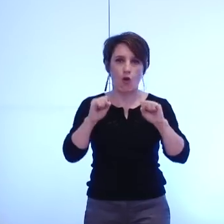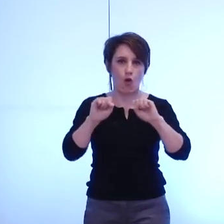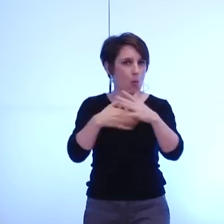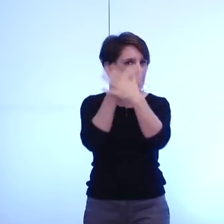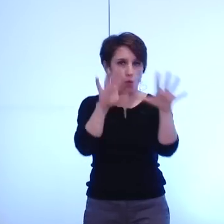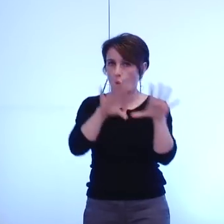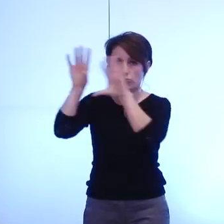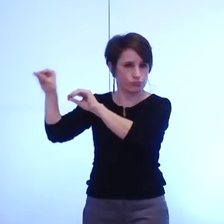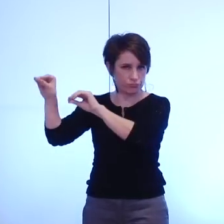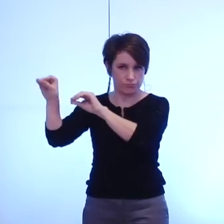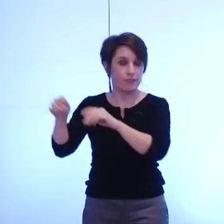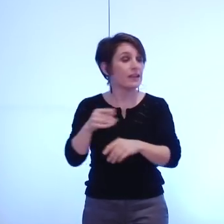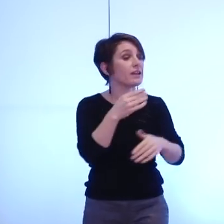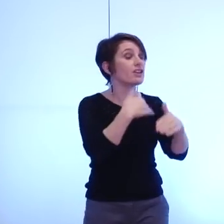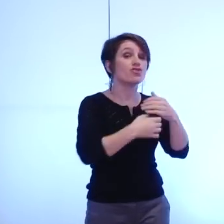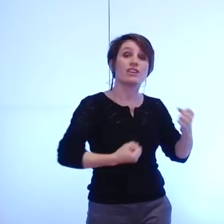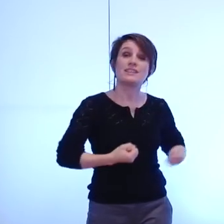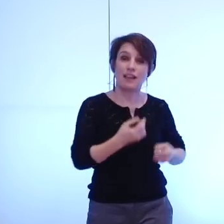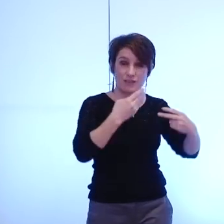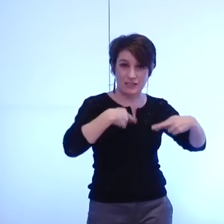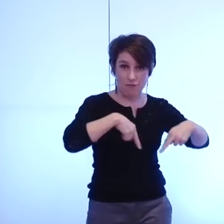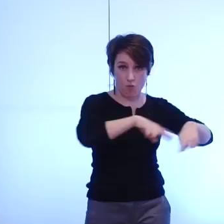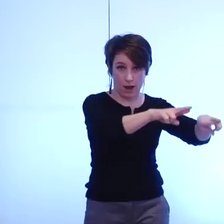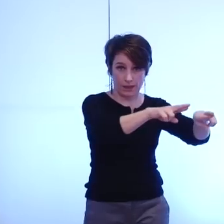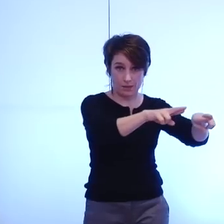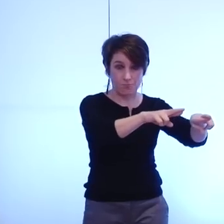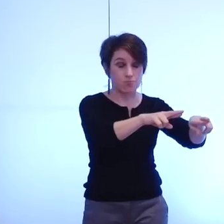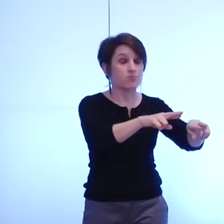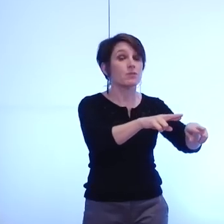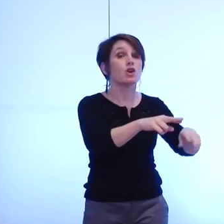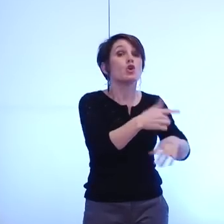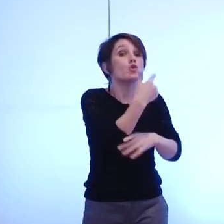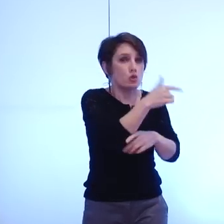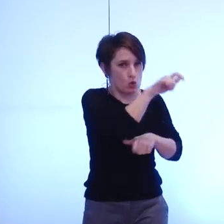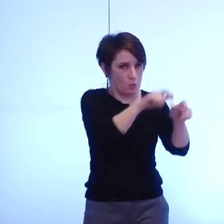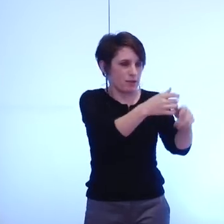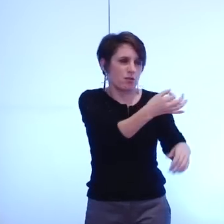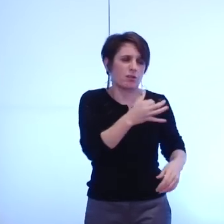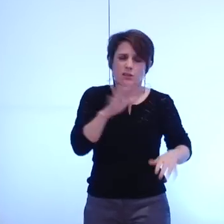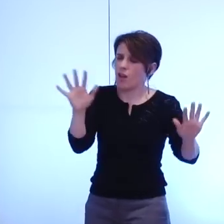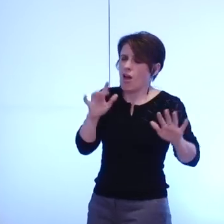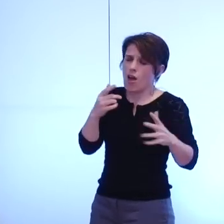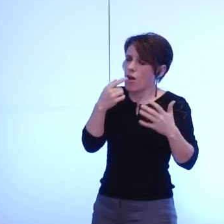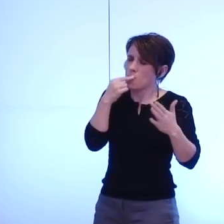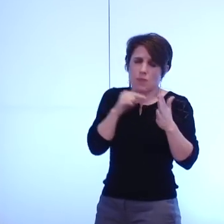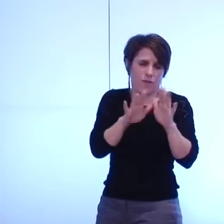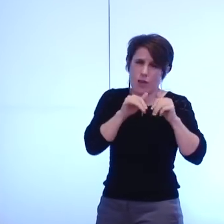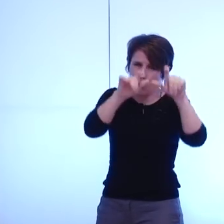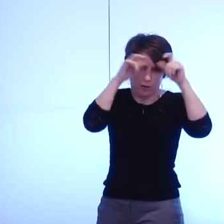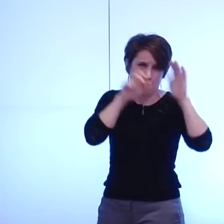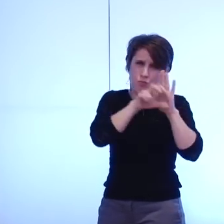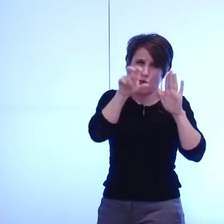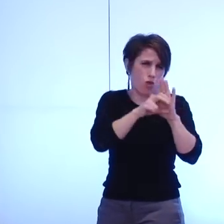niveau du service voirie nous avons deux agents qui ont exprimé la volonté de rester au sein de notre collectivité